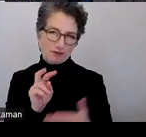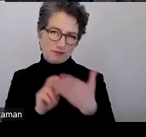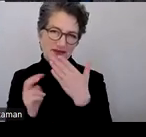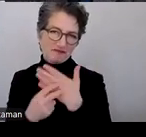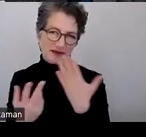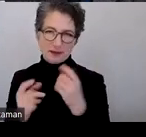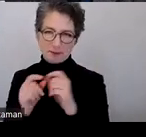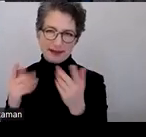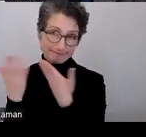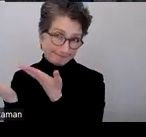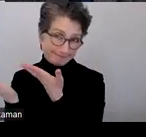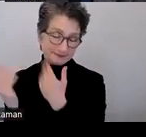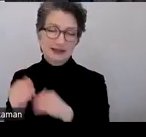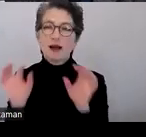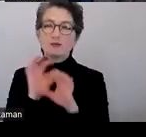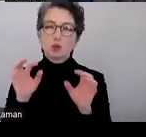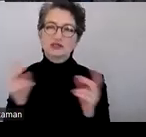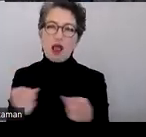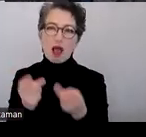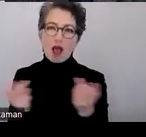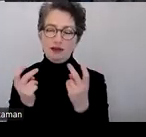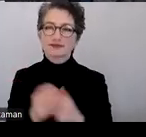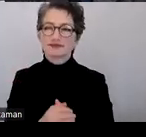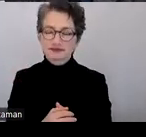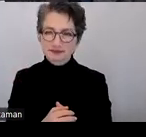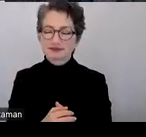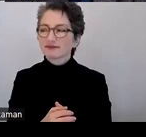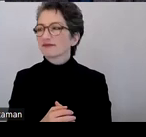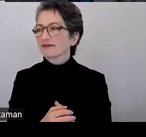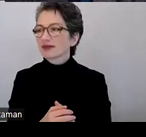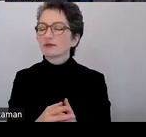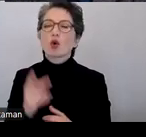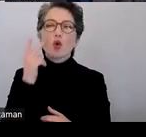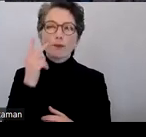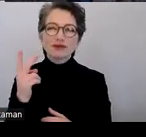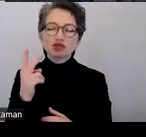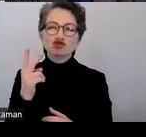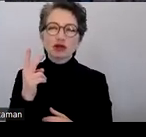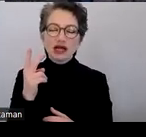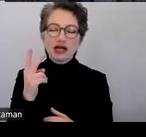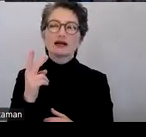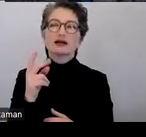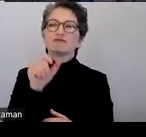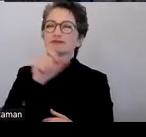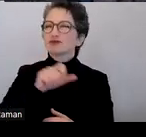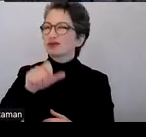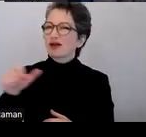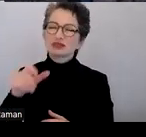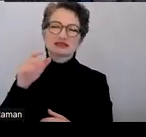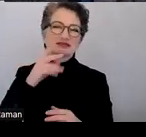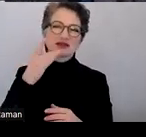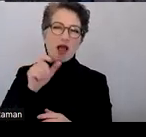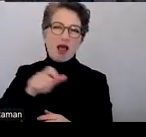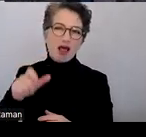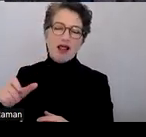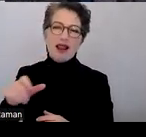ein bunter Salat. Optical Character Recognition. Das ist eigentlich eine tolle Errungenschaft